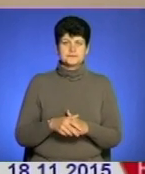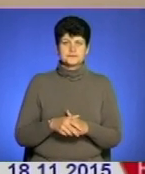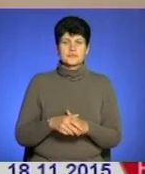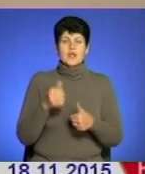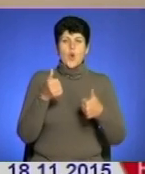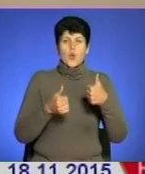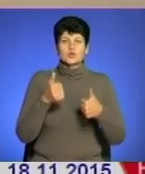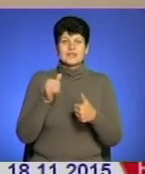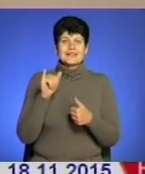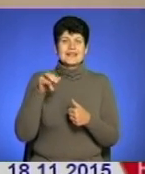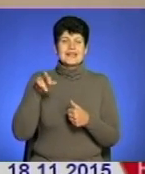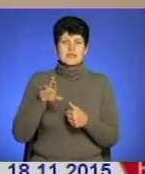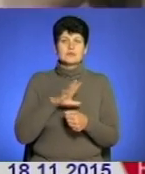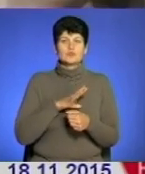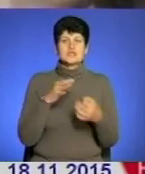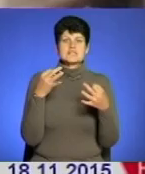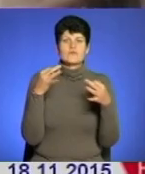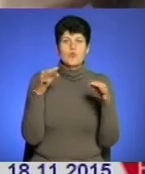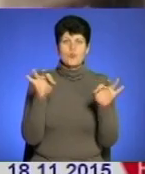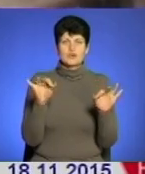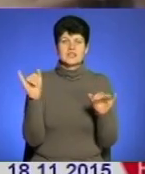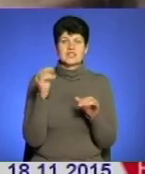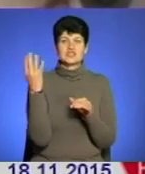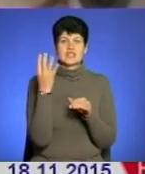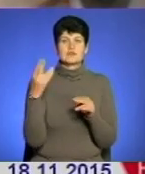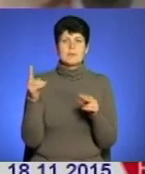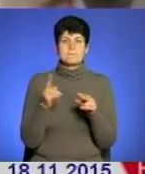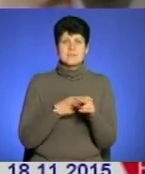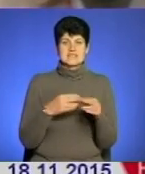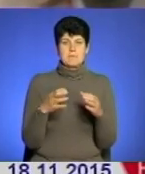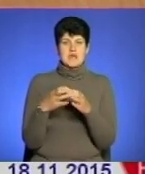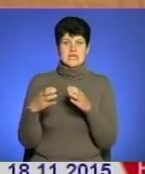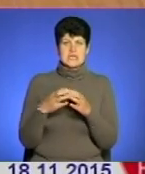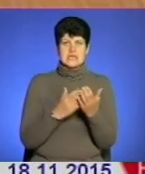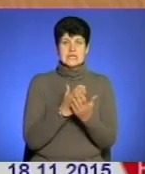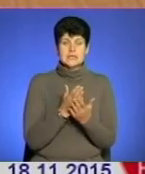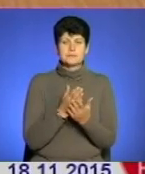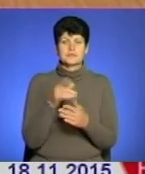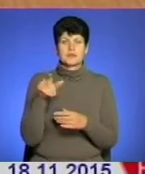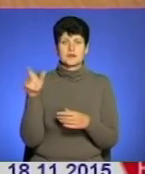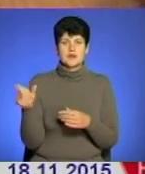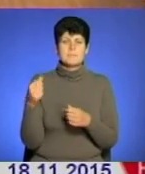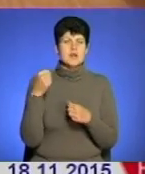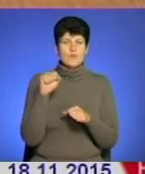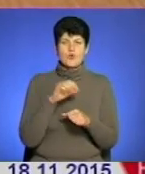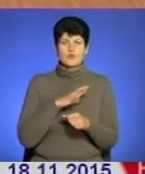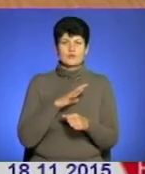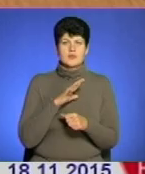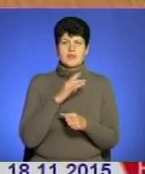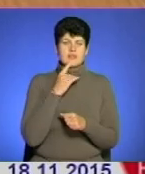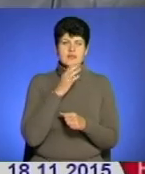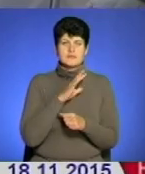Конкурентами Іллі на виборах були Свободівець та четверо безпартійних кандидатів. Тож перемога йому далась нескладно.